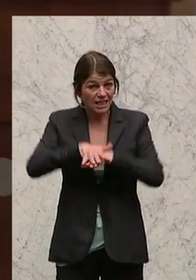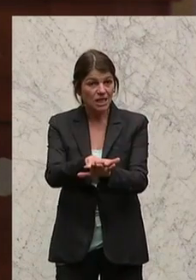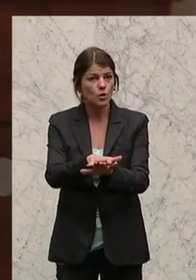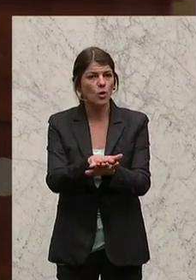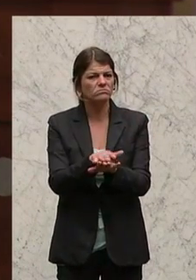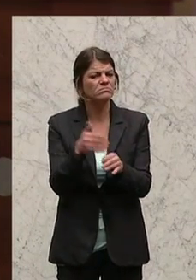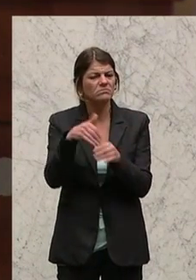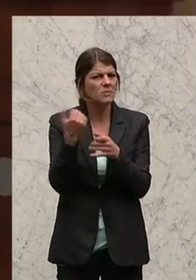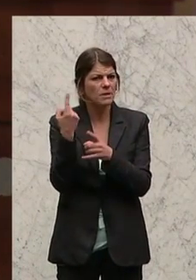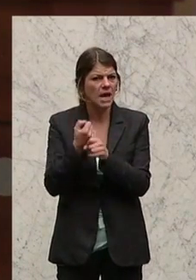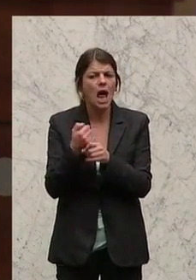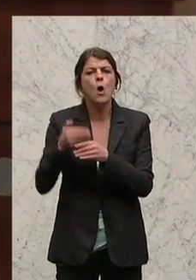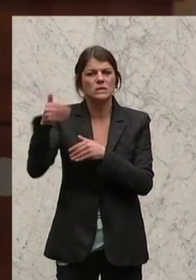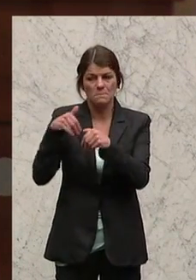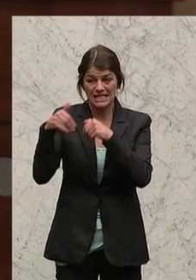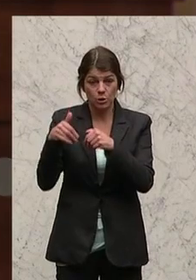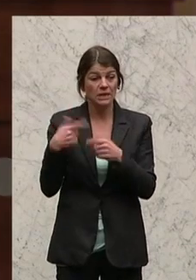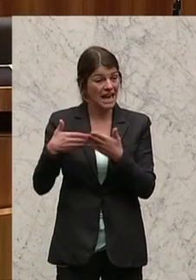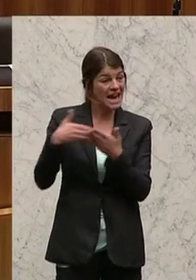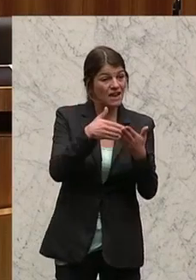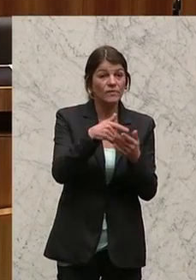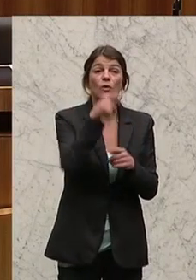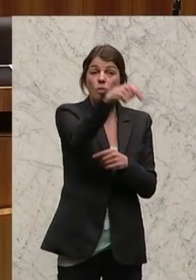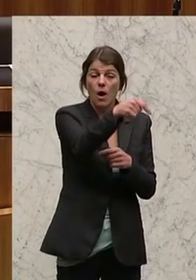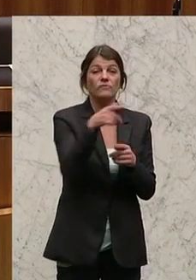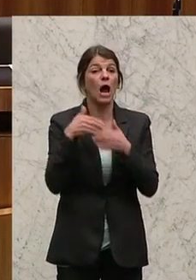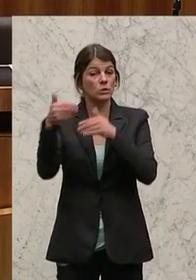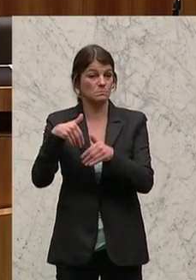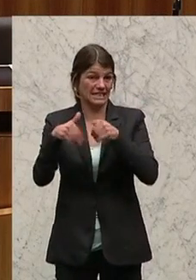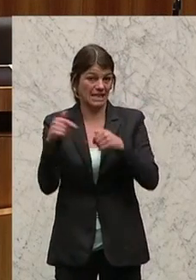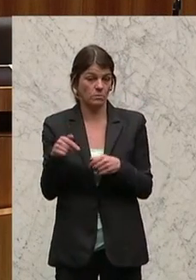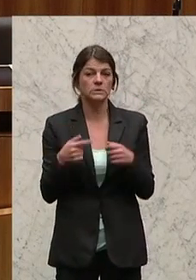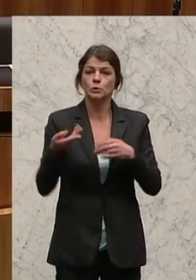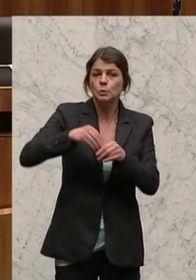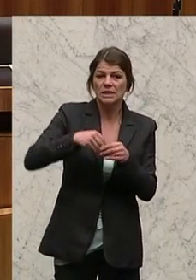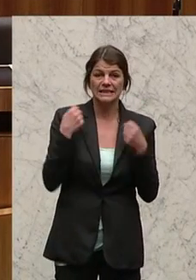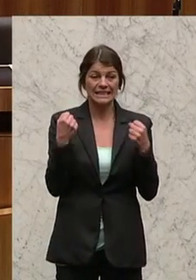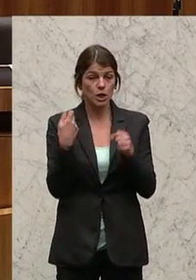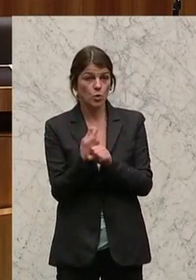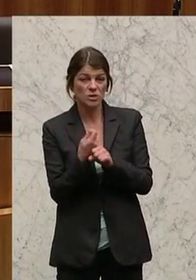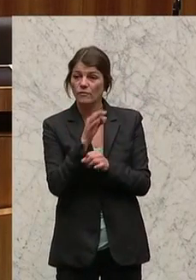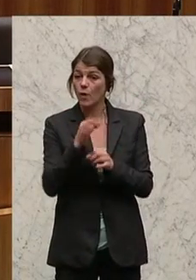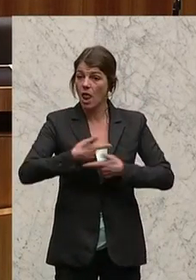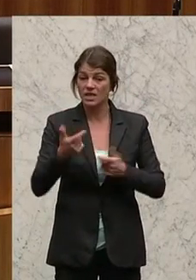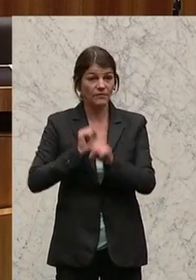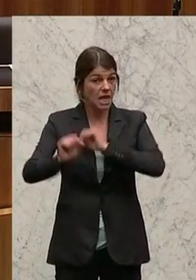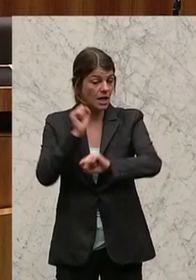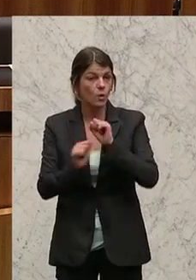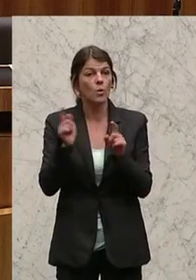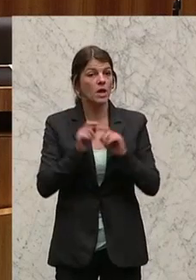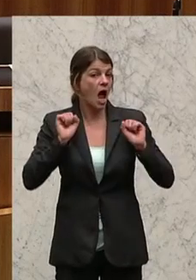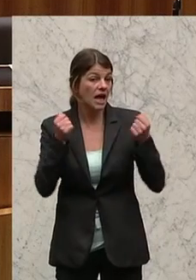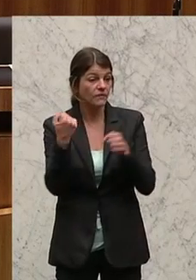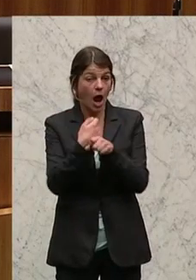das Außenministerium, die Hilfe vor Ort durch das Außenministerium, die zusätzlichen Sicherheitskosten für die Landesverteidigung und die aktive